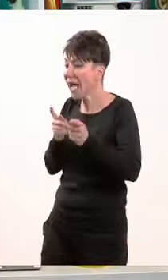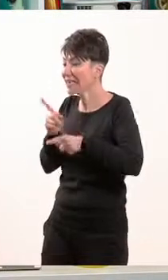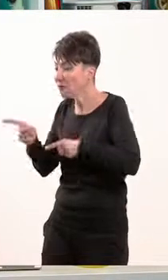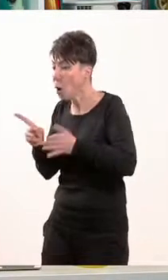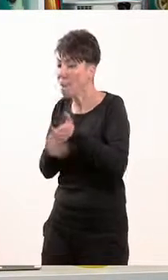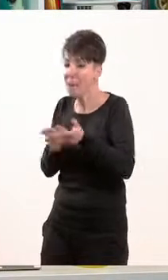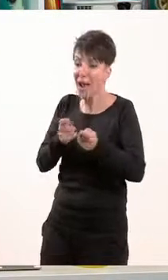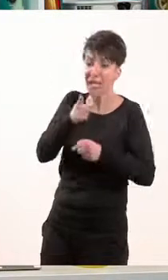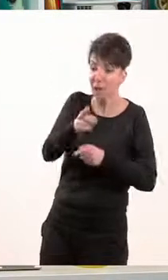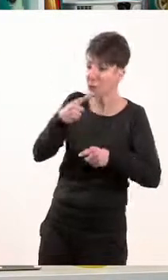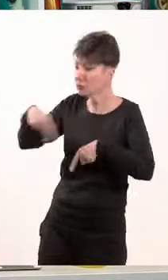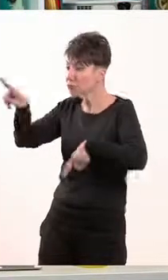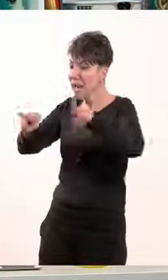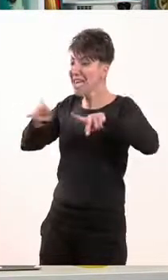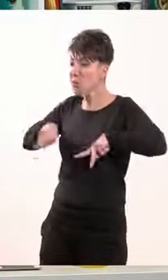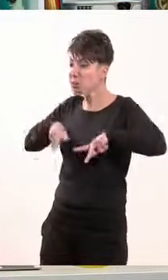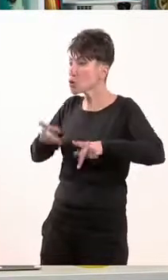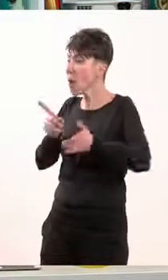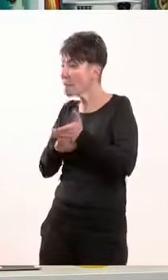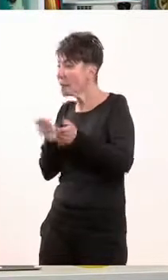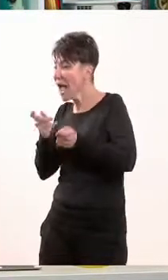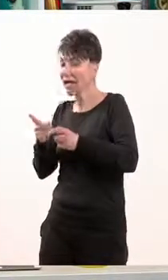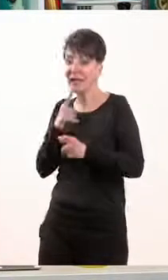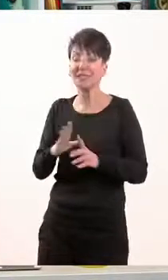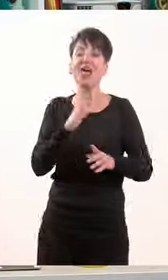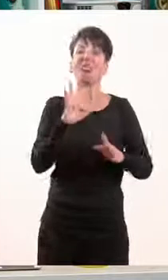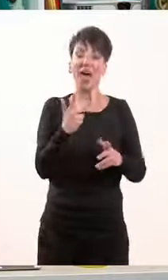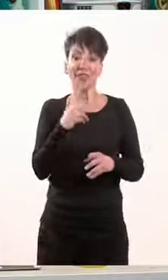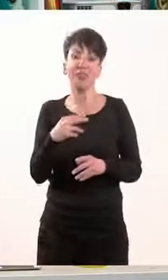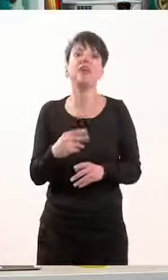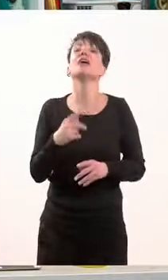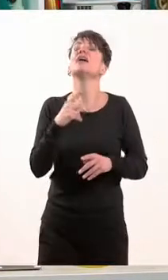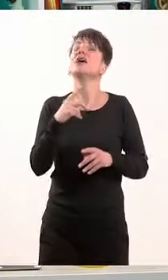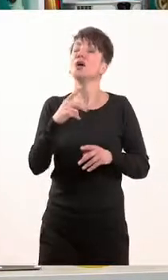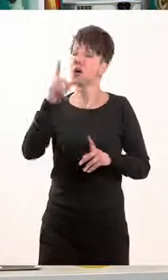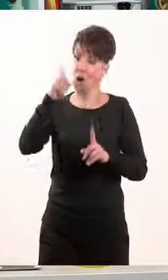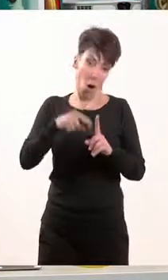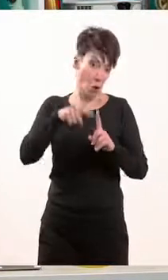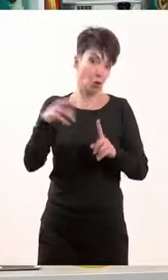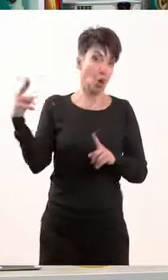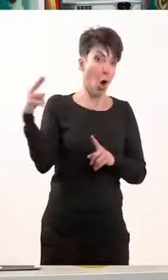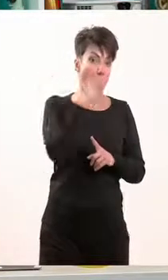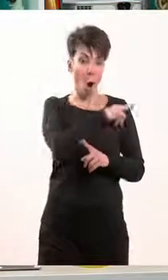Πρόεδρος της Δημοκρατίας, η υπεύθυνη της εκτελεστικής εξουσίας.